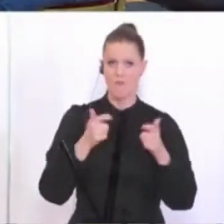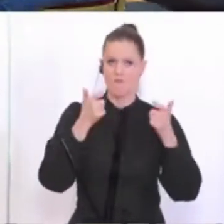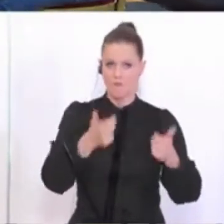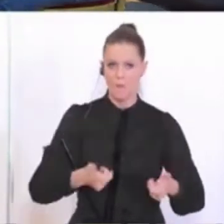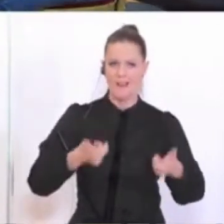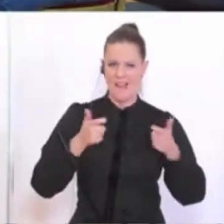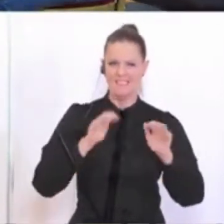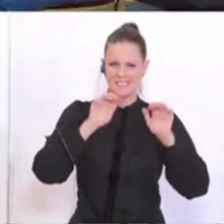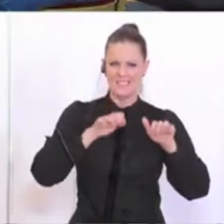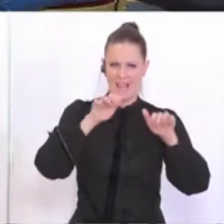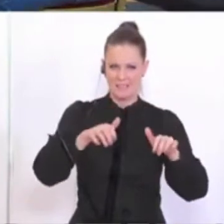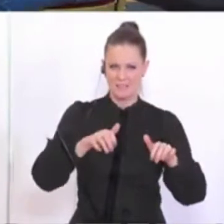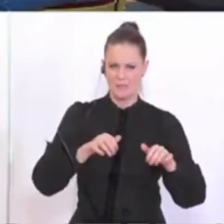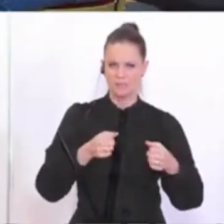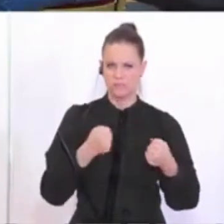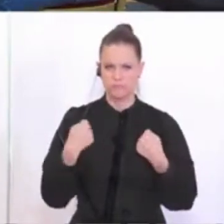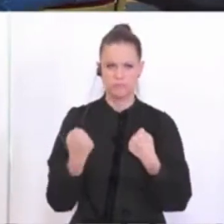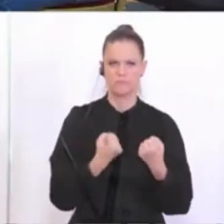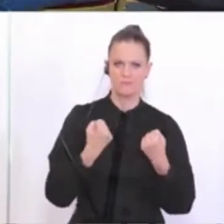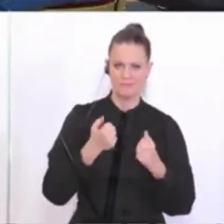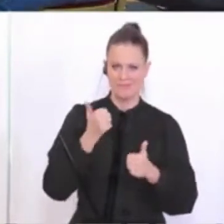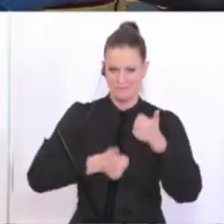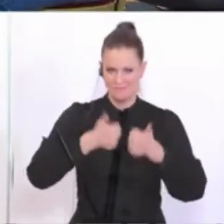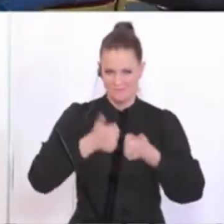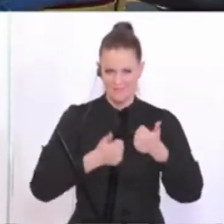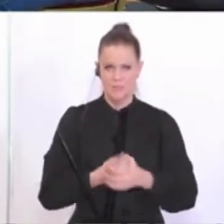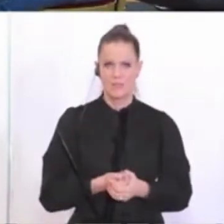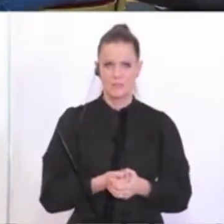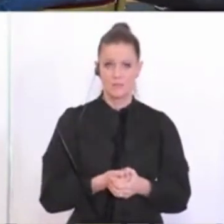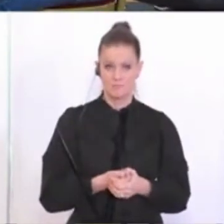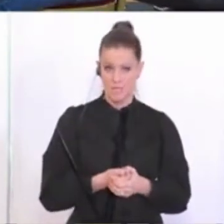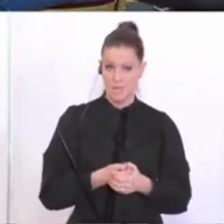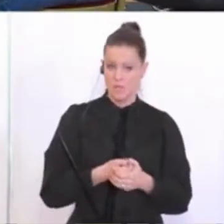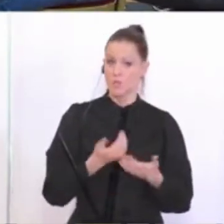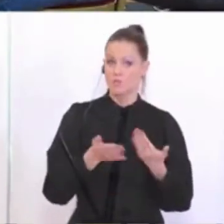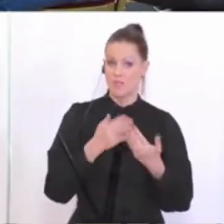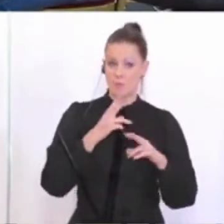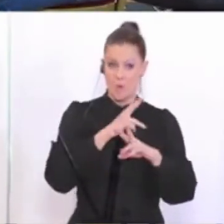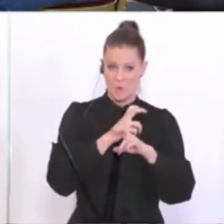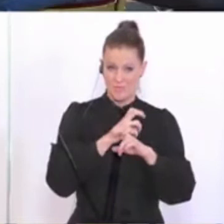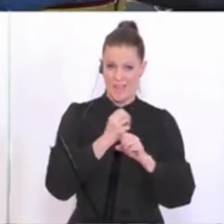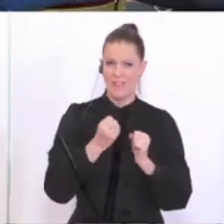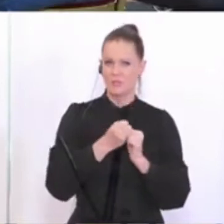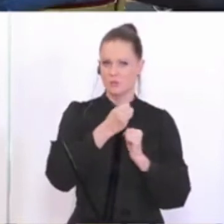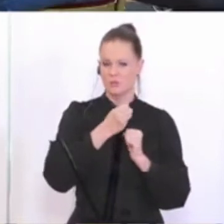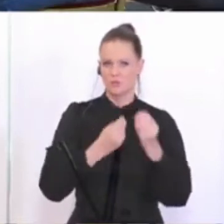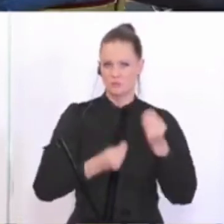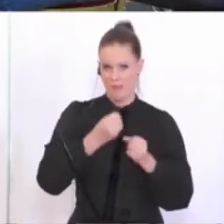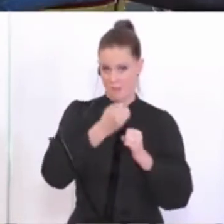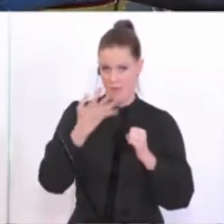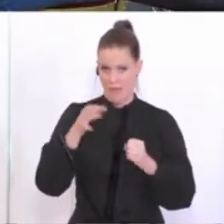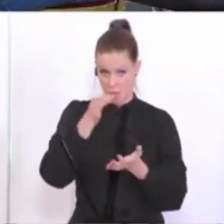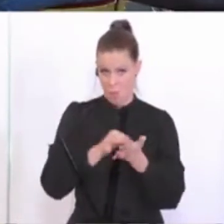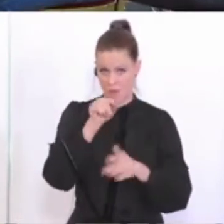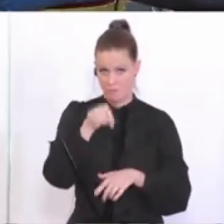Spielberg zum Formel 1 Auftakt den Geisterrennern stattfindet und wenn ja, unter welchen Umständen? Und die zweite Frage, was Fußball